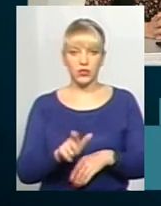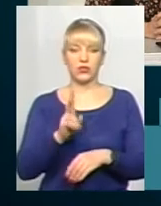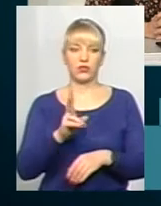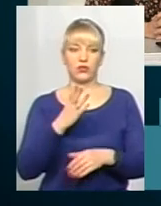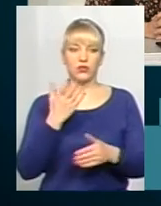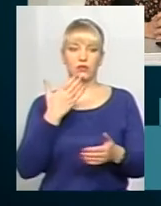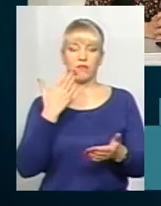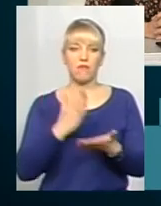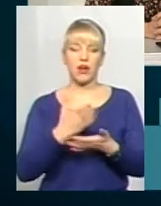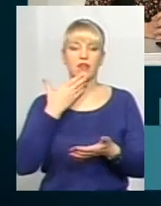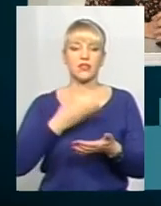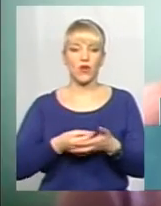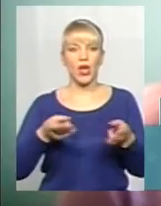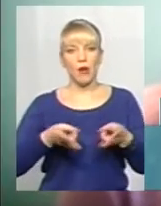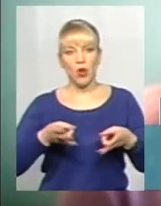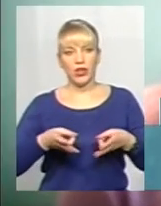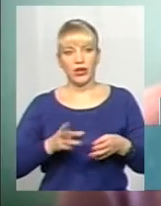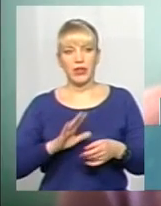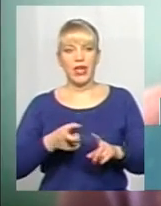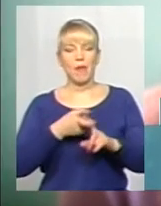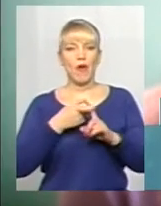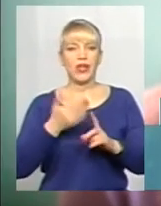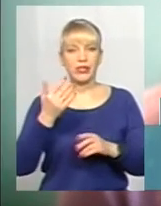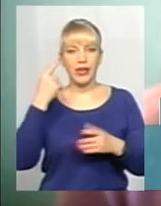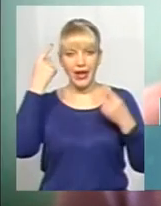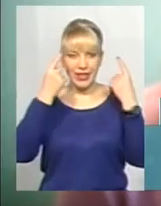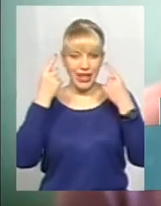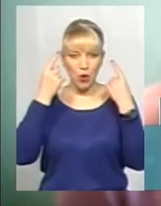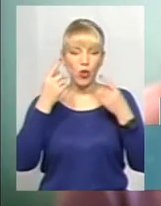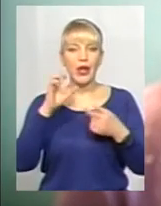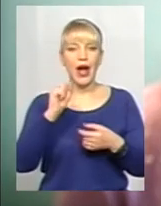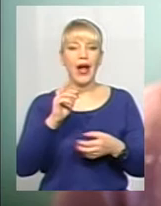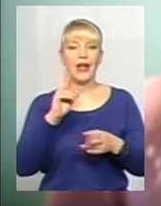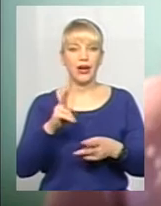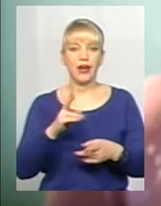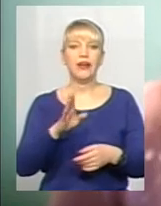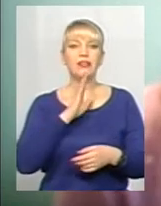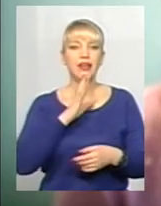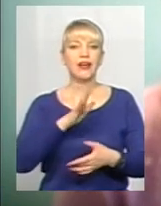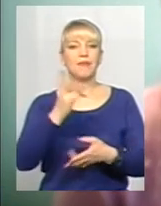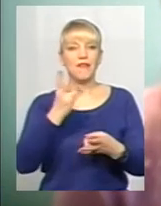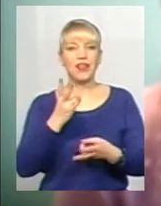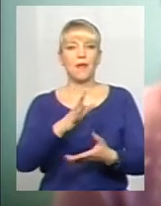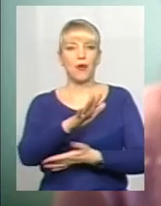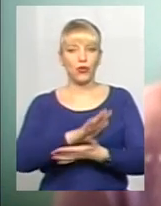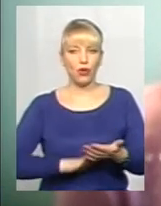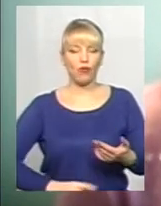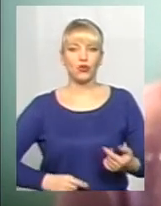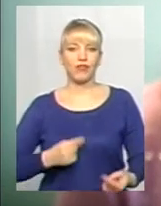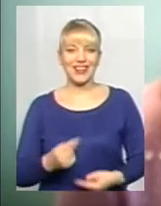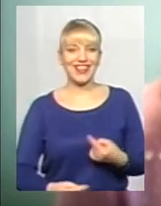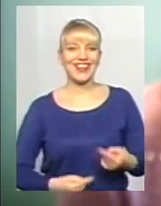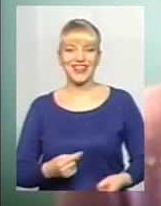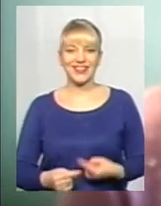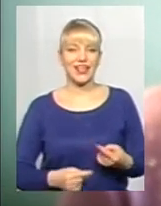свої потреби, можливо, не пов'язані з її біологією, а перш за все, як продовження роду, як той, хто